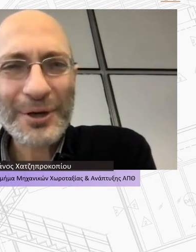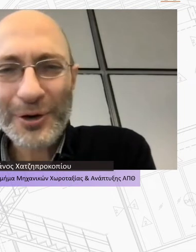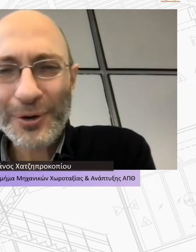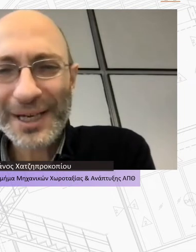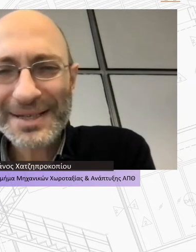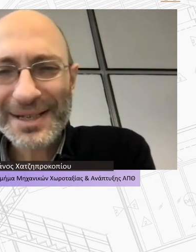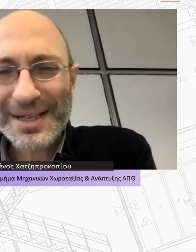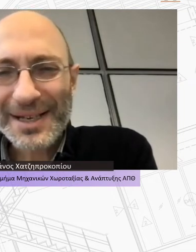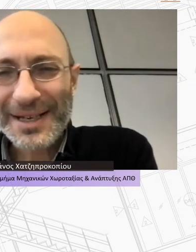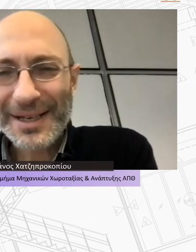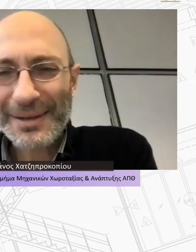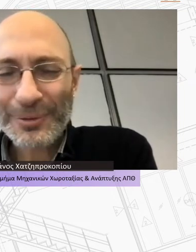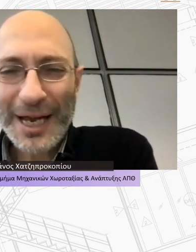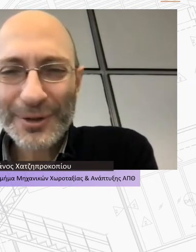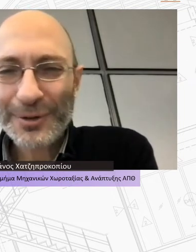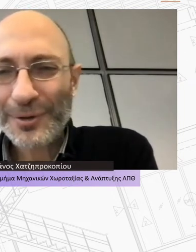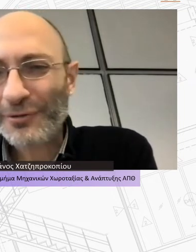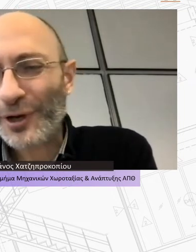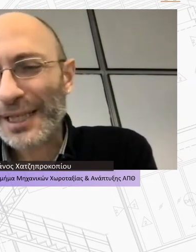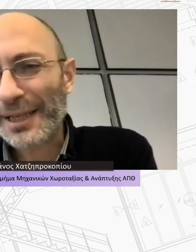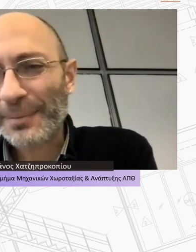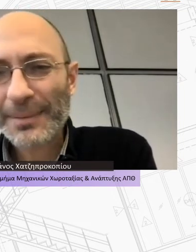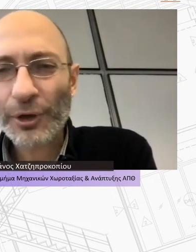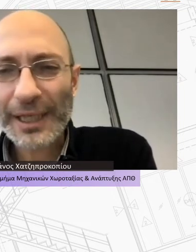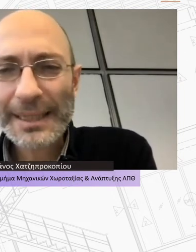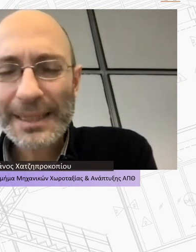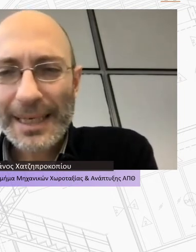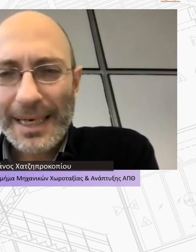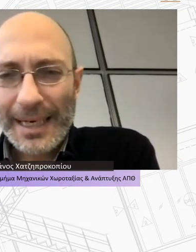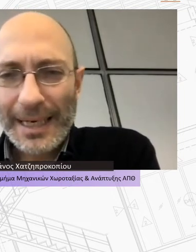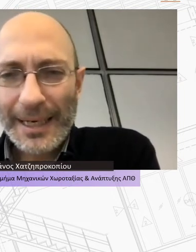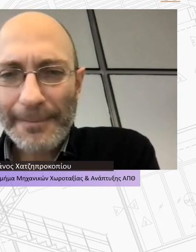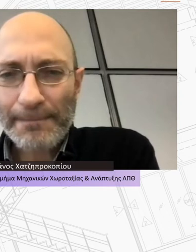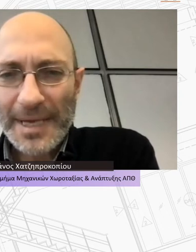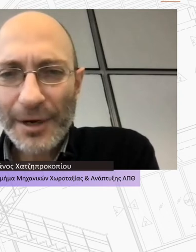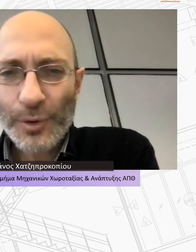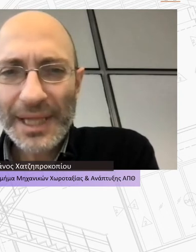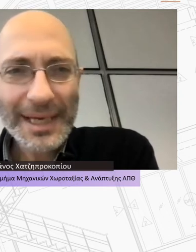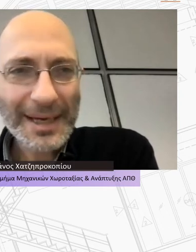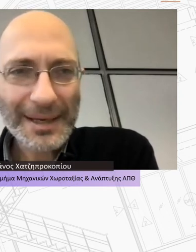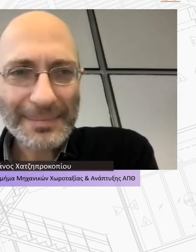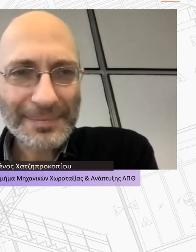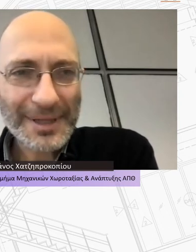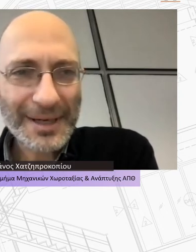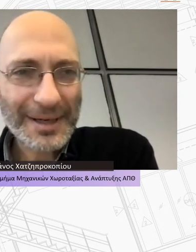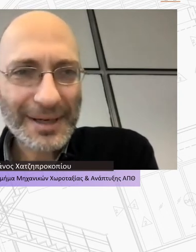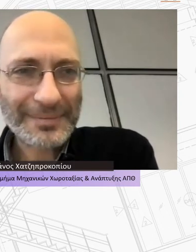δύο χρόνια τουλάχιστον όσον αφορά τη δική μας εμπιλοκή Εγώ δεν θα